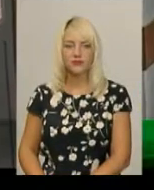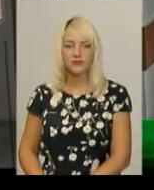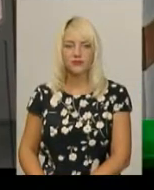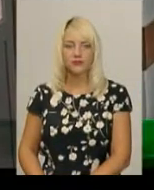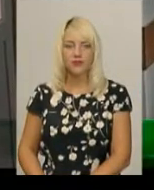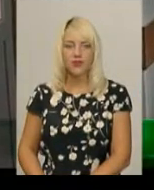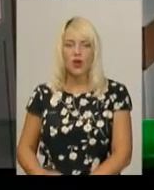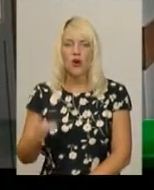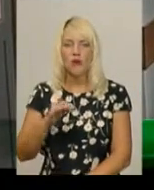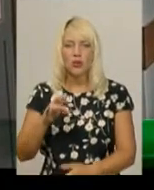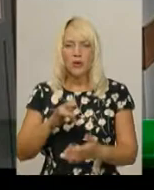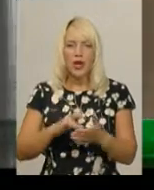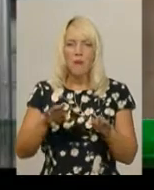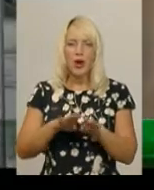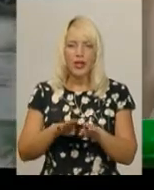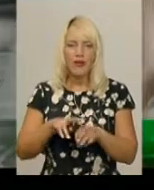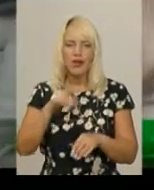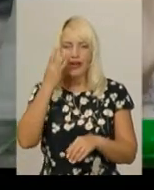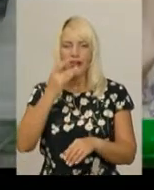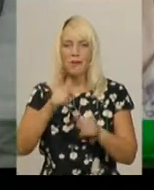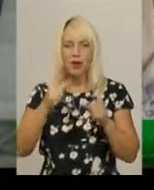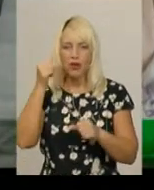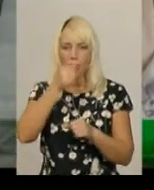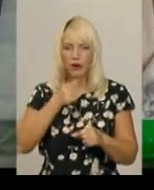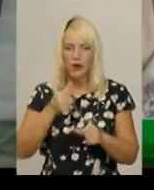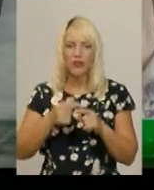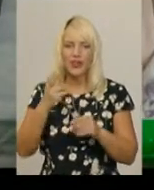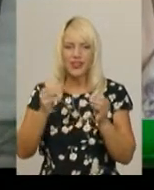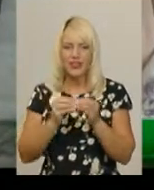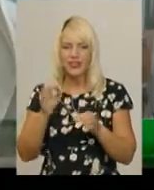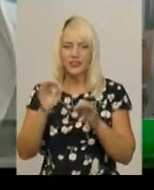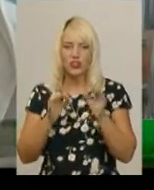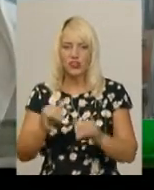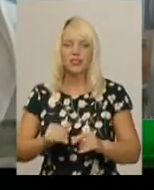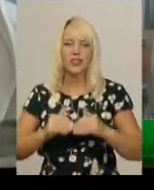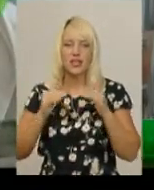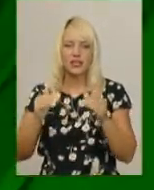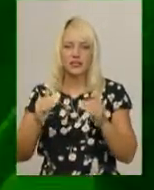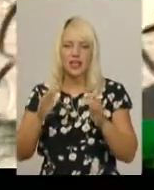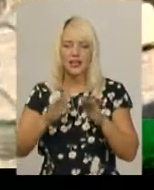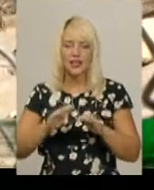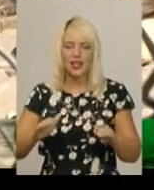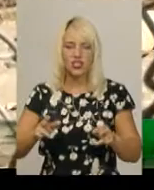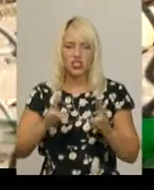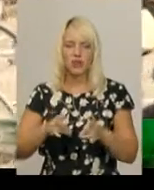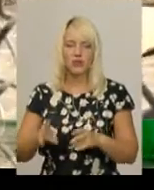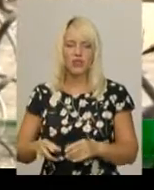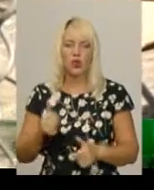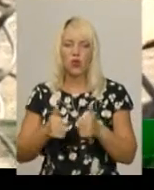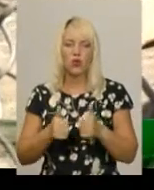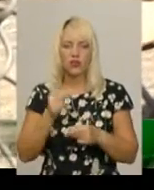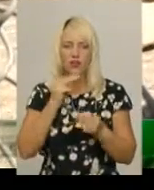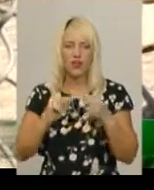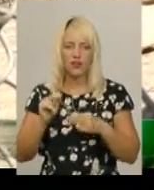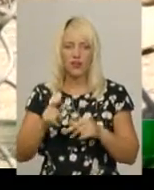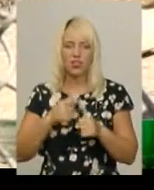В обласному центрі порівняно з літом минулого року на 10% зріс дитячий травматизм. Конкурс на краще ім'я